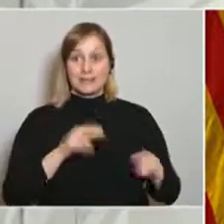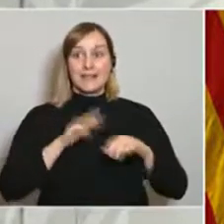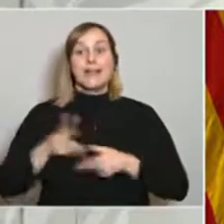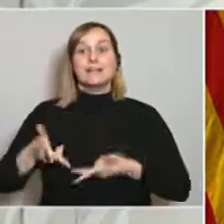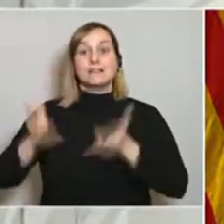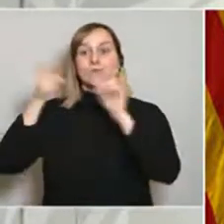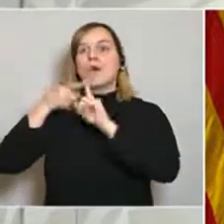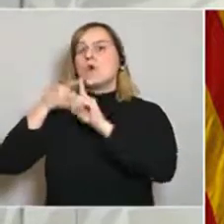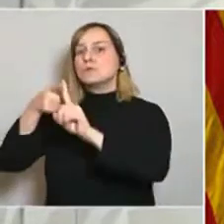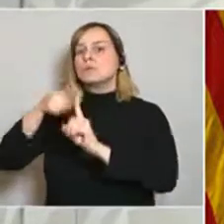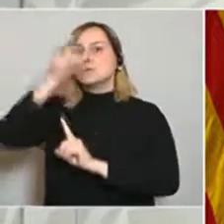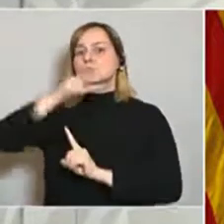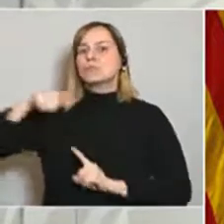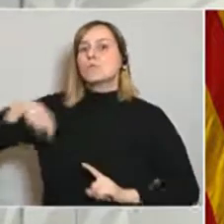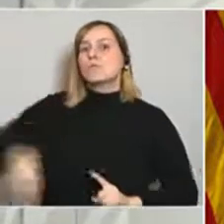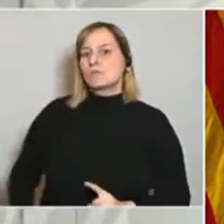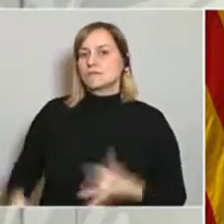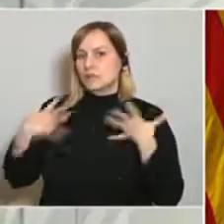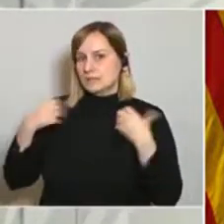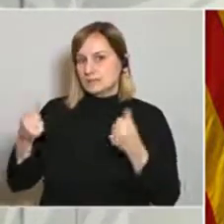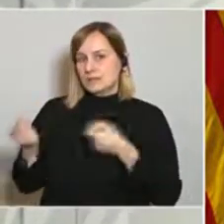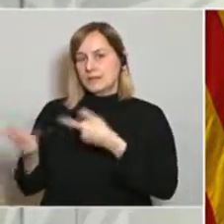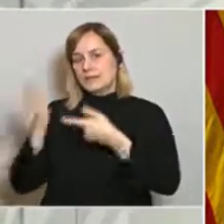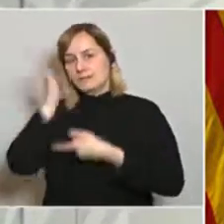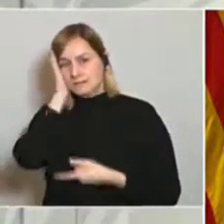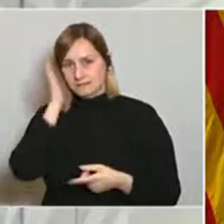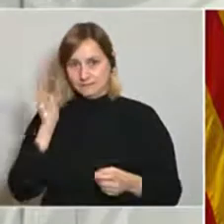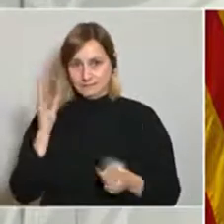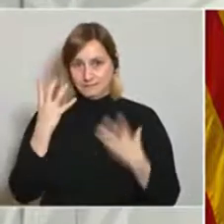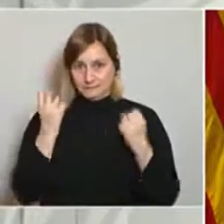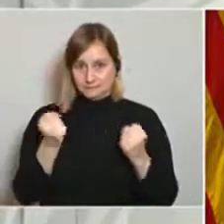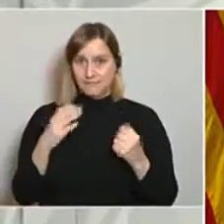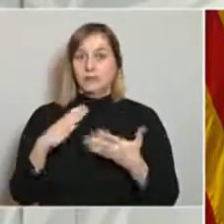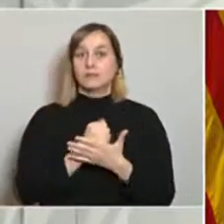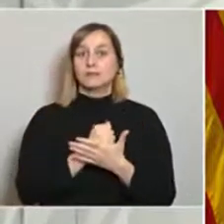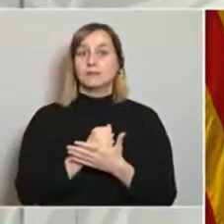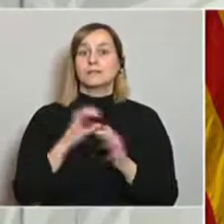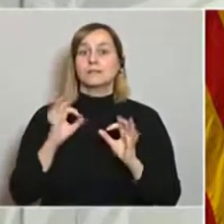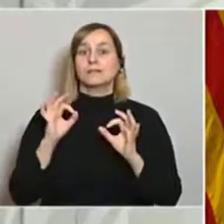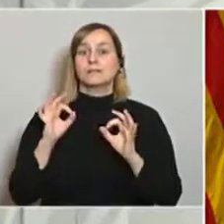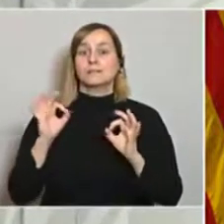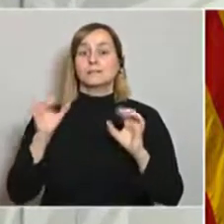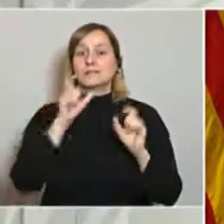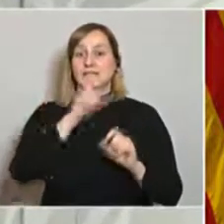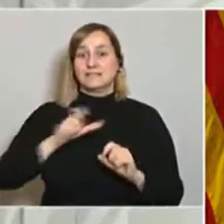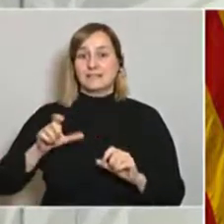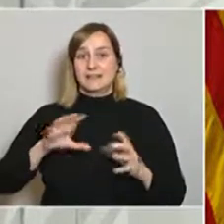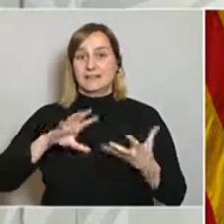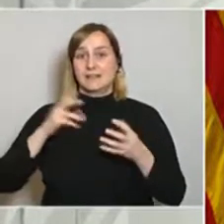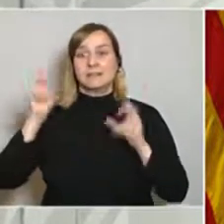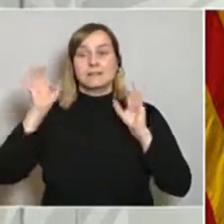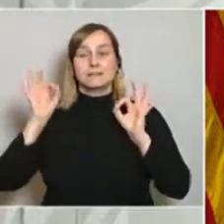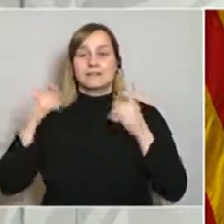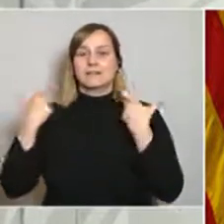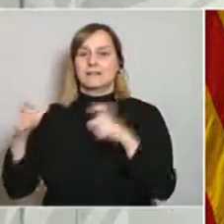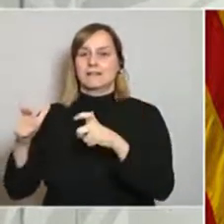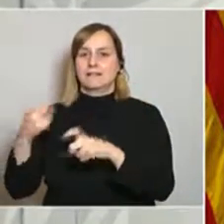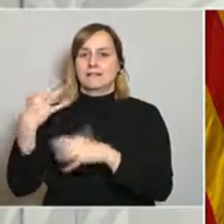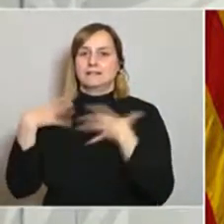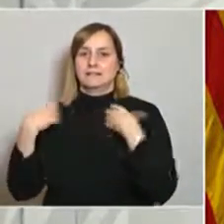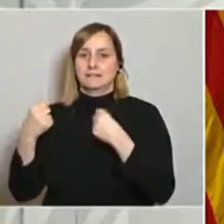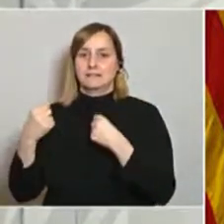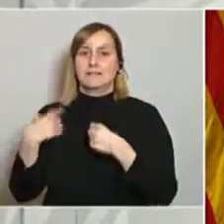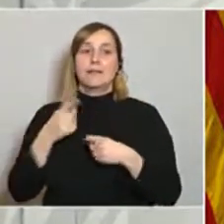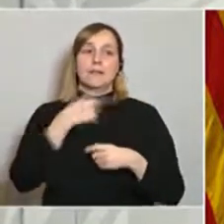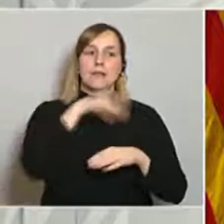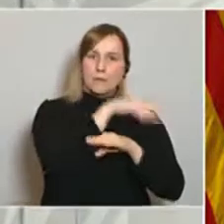professionals més enllà dels hotels i tots els espais habilitats, evidentment, pels pacients. S'ha de tenir cura dels nostres pacients